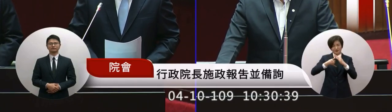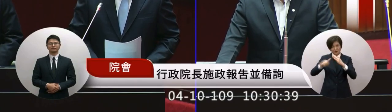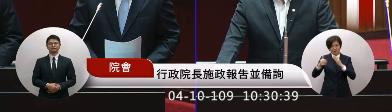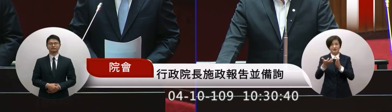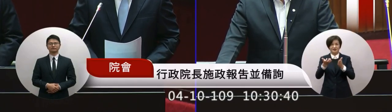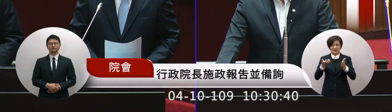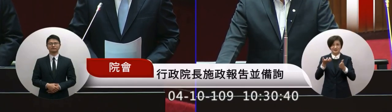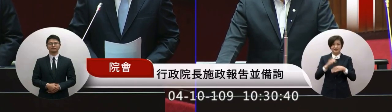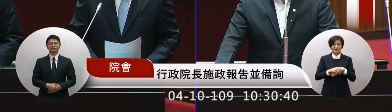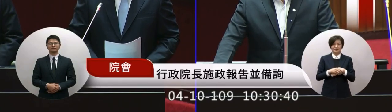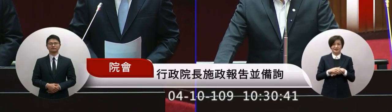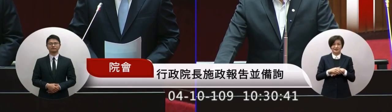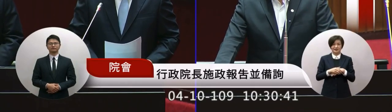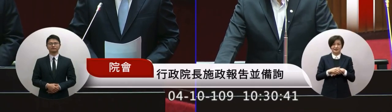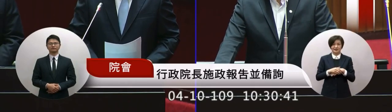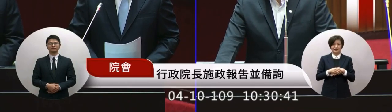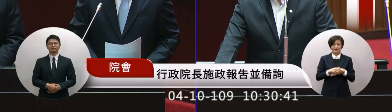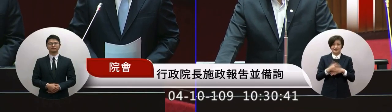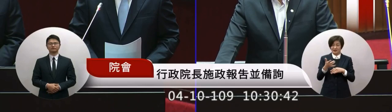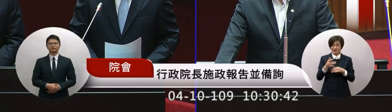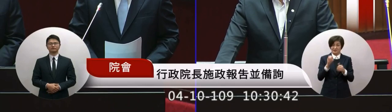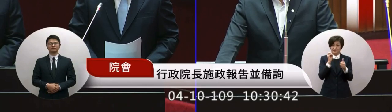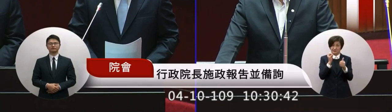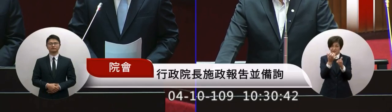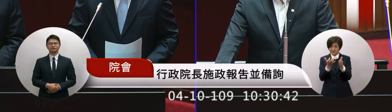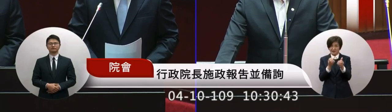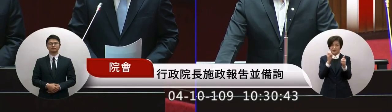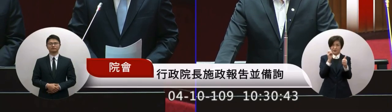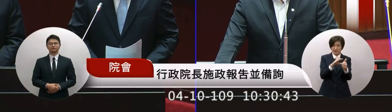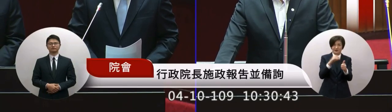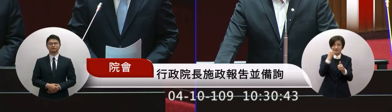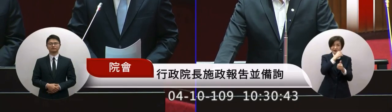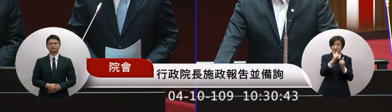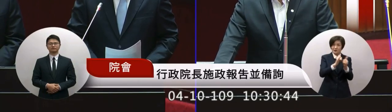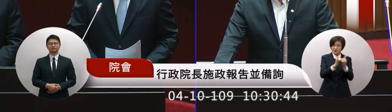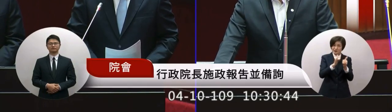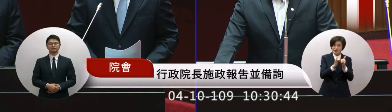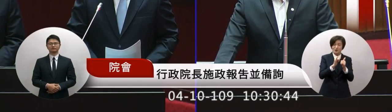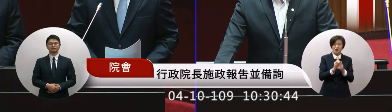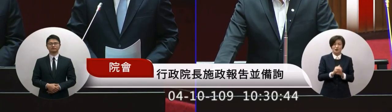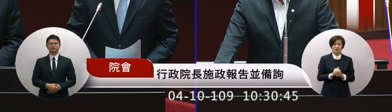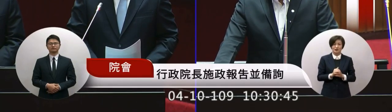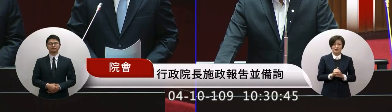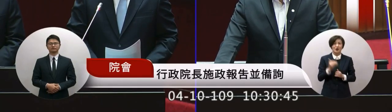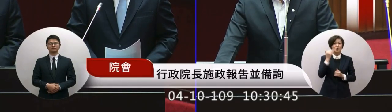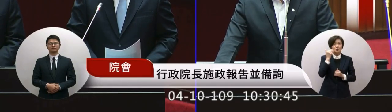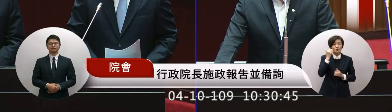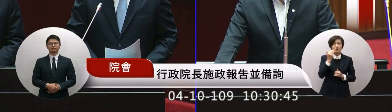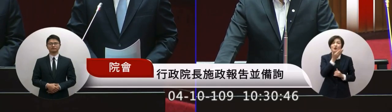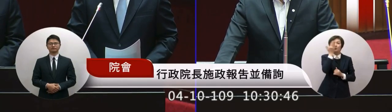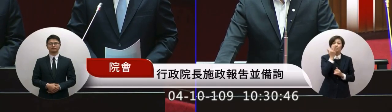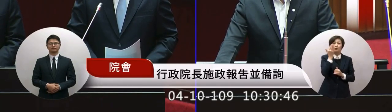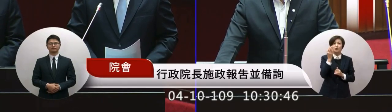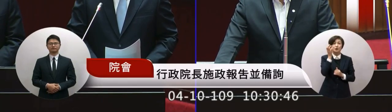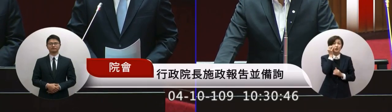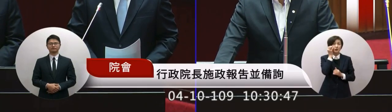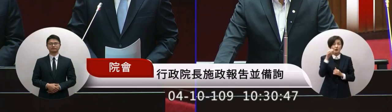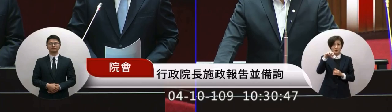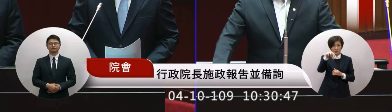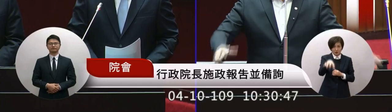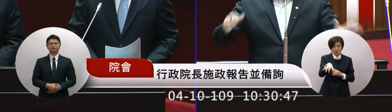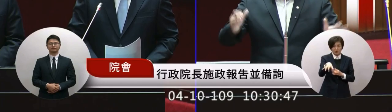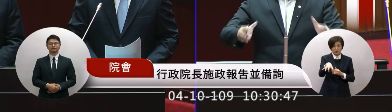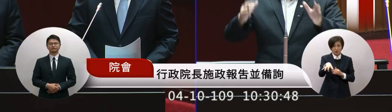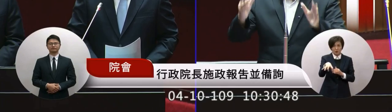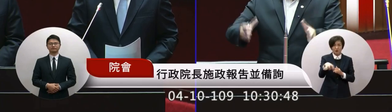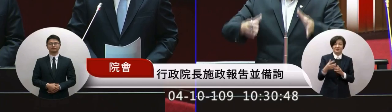是不是也要順便的去跟我們的人民來呼籲說是不是大家到景點我們全民來戴口